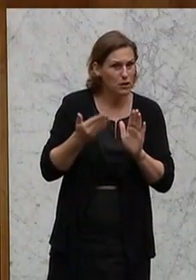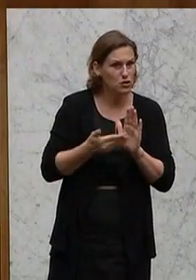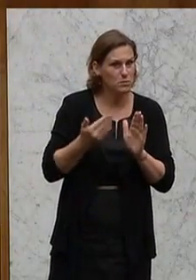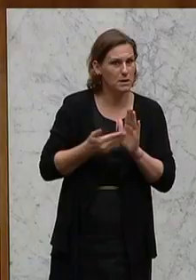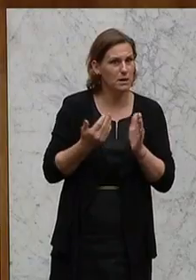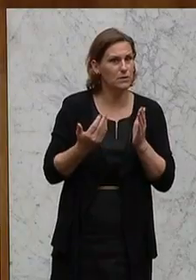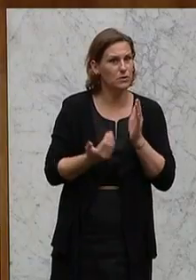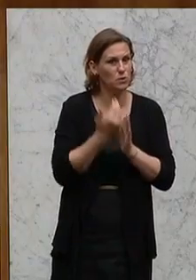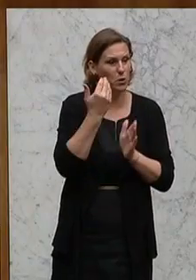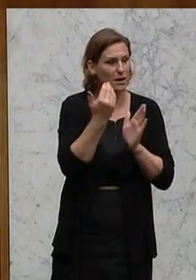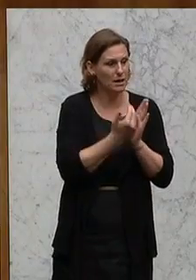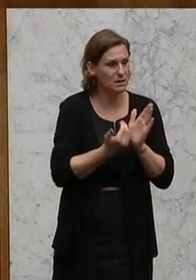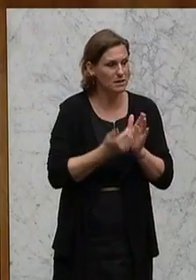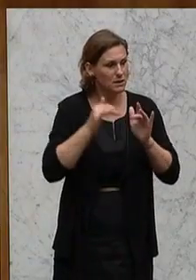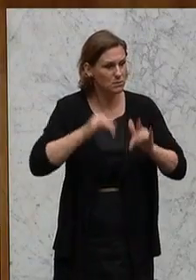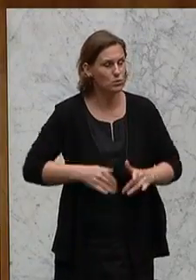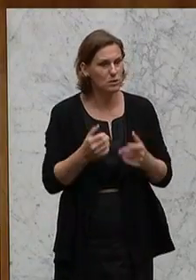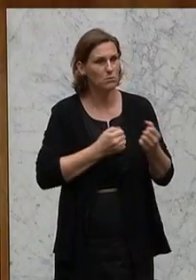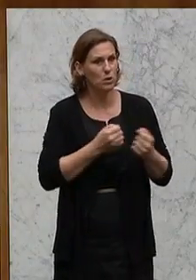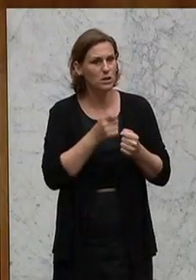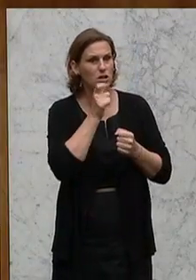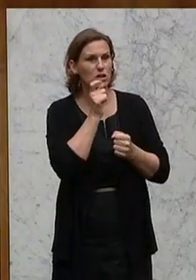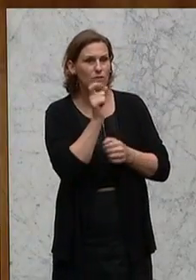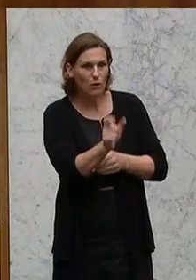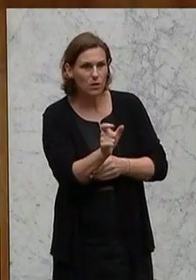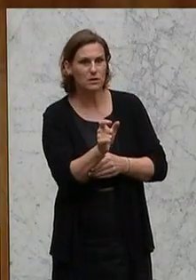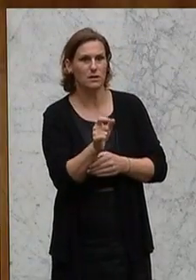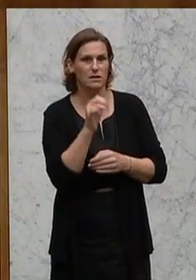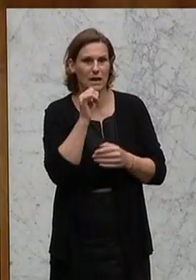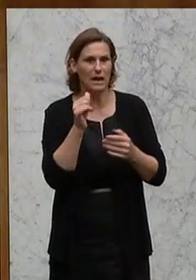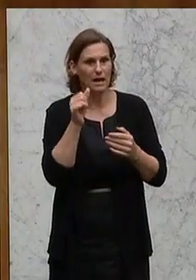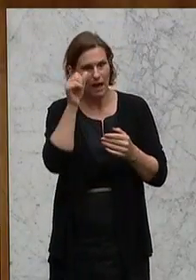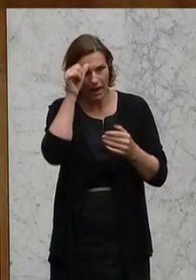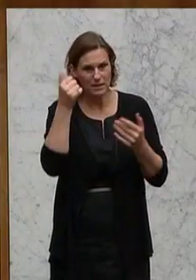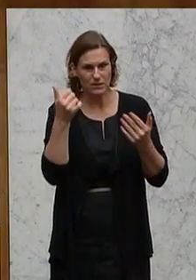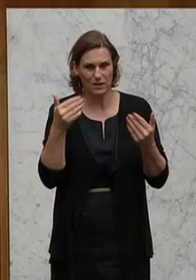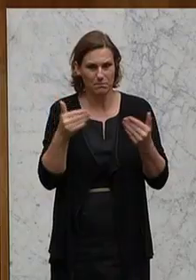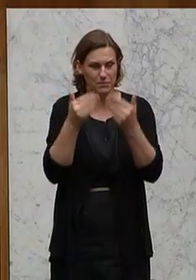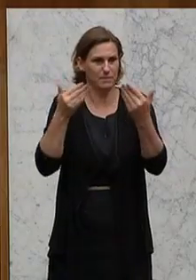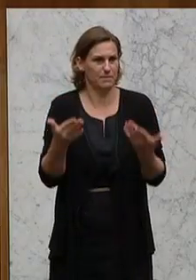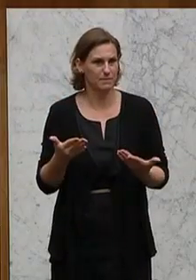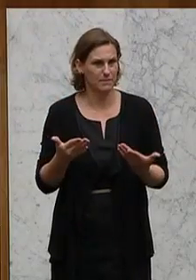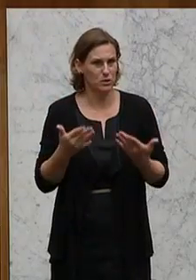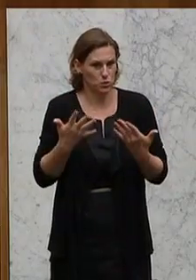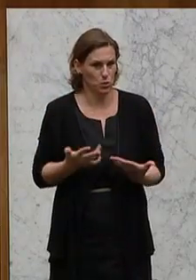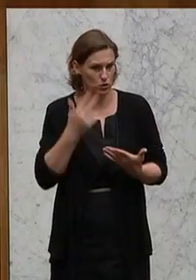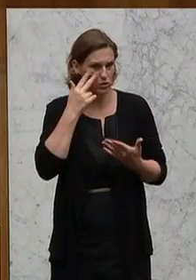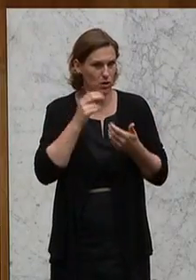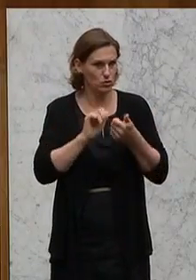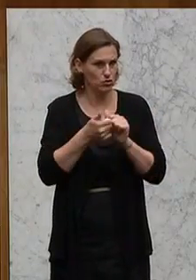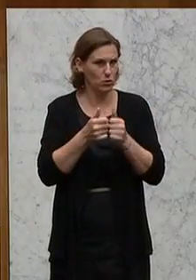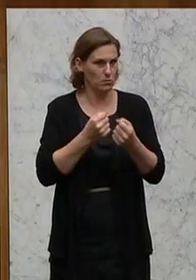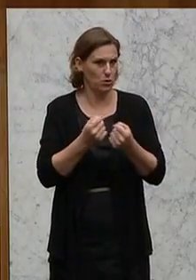politische Wörterbuch dieses Hauses reinschreiben. Unvereinbarkeit ist das Sportfördergesetz und ist die Sportpolitik in Österreich.